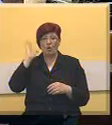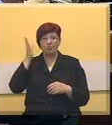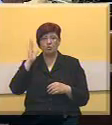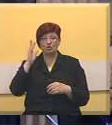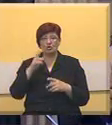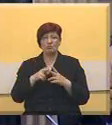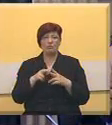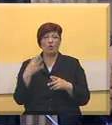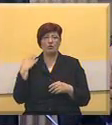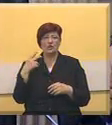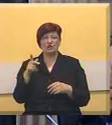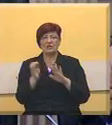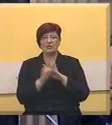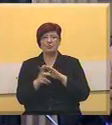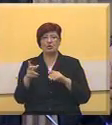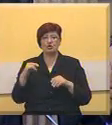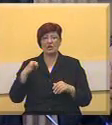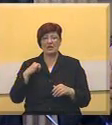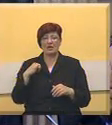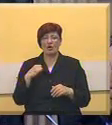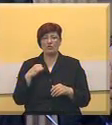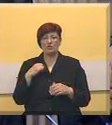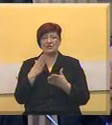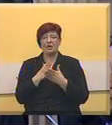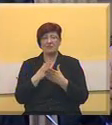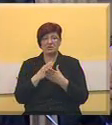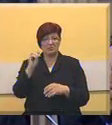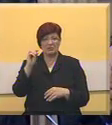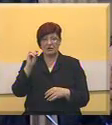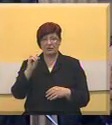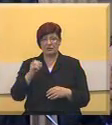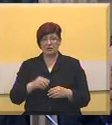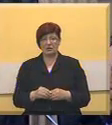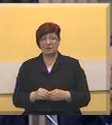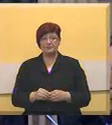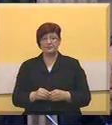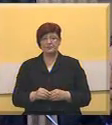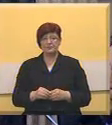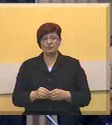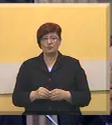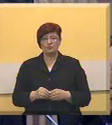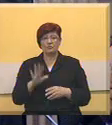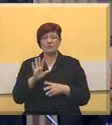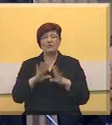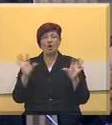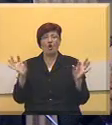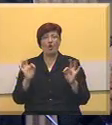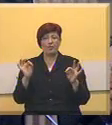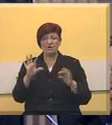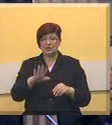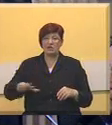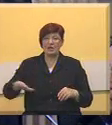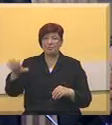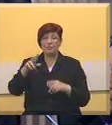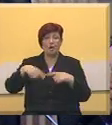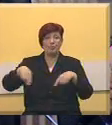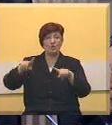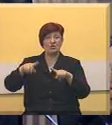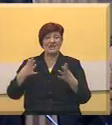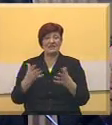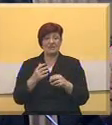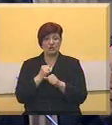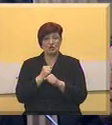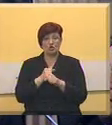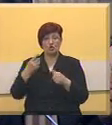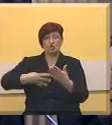opterećenje budžeta autonome pokrine Vojvodine biti minimalni. Takođe obezbeđen je prostor u kom će se obavljati delatnost